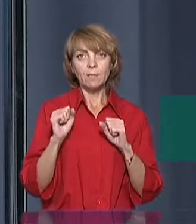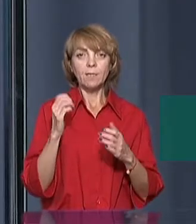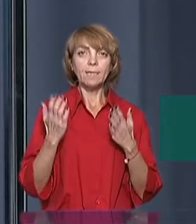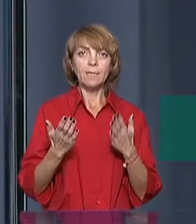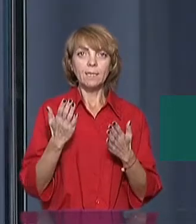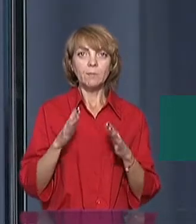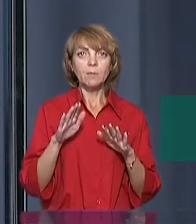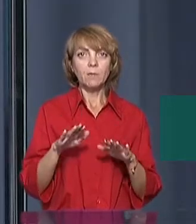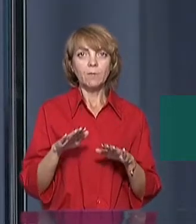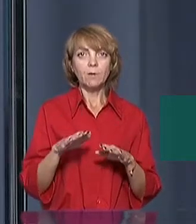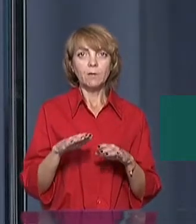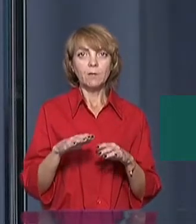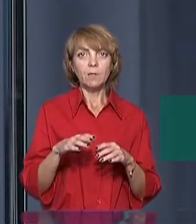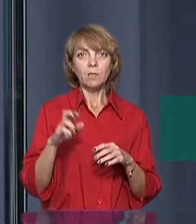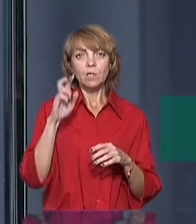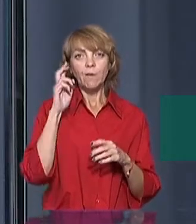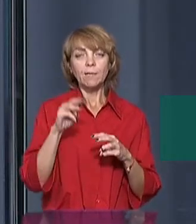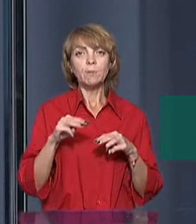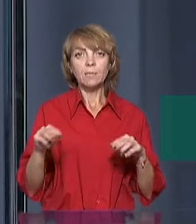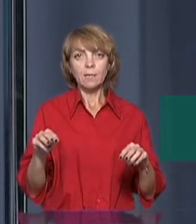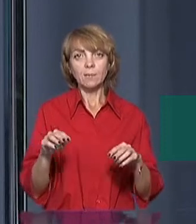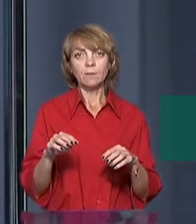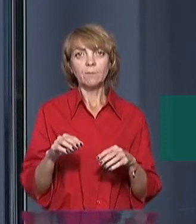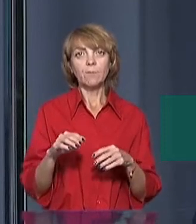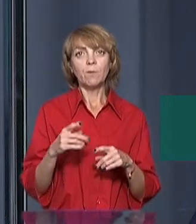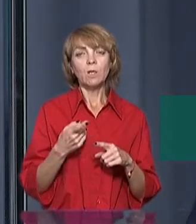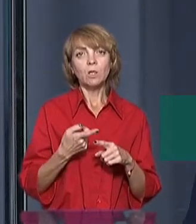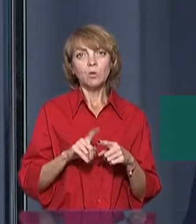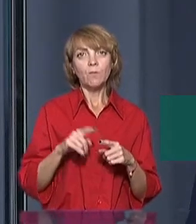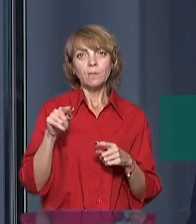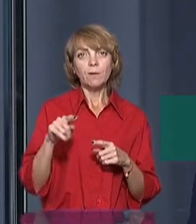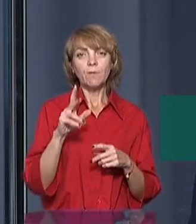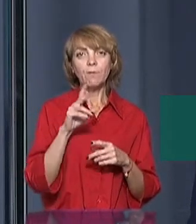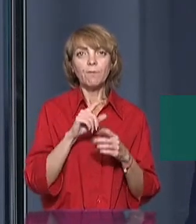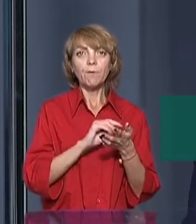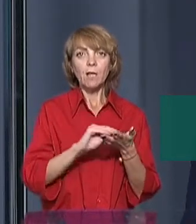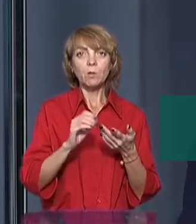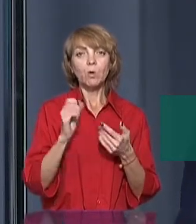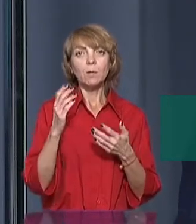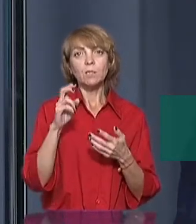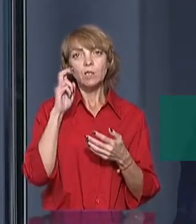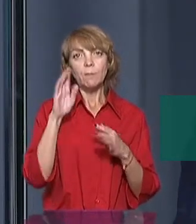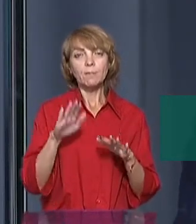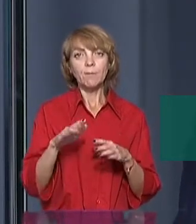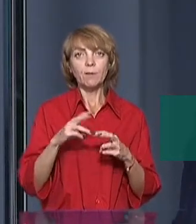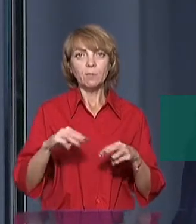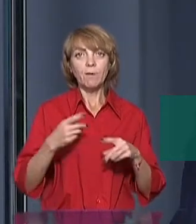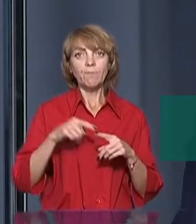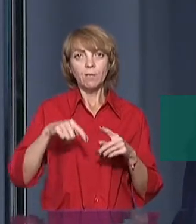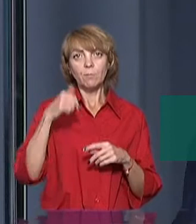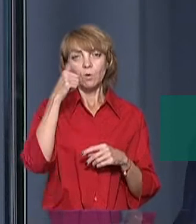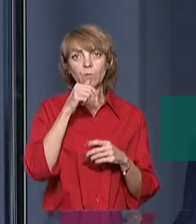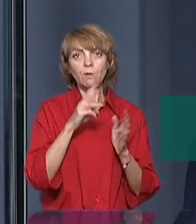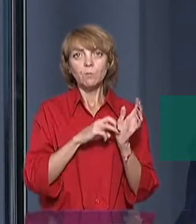місцевої державні адміністрації. То, ось ця фраза об місцевій державні адміністрації в цьому році